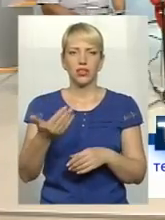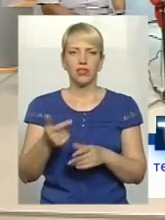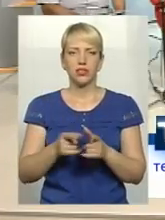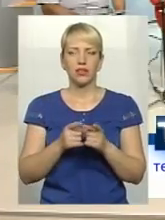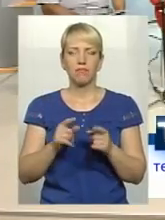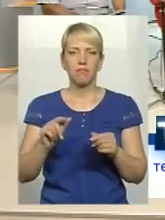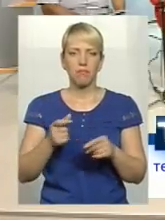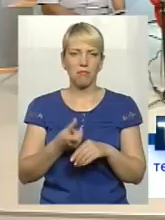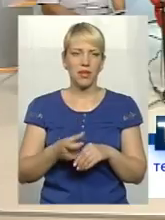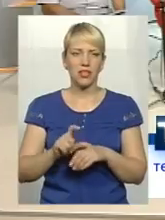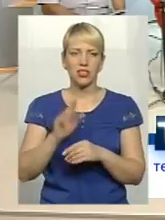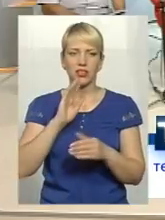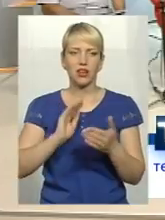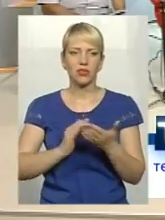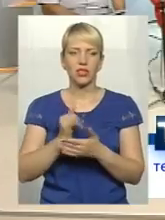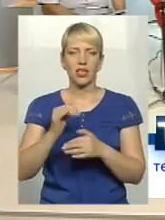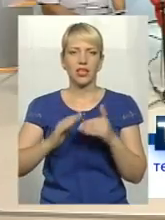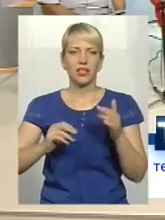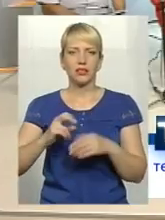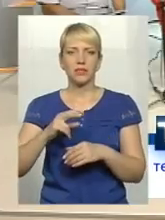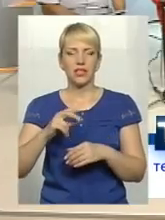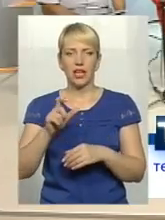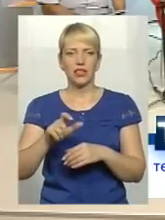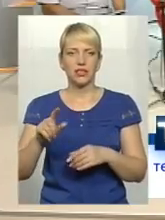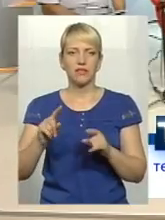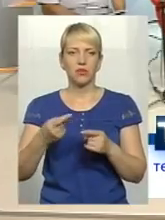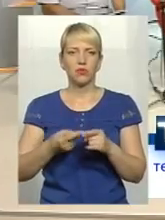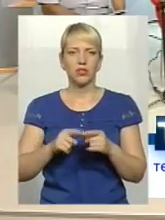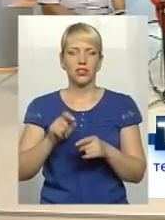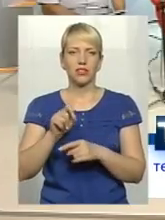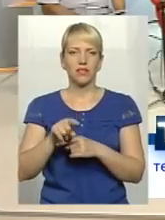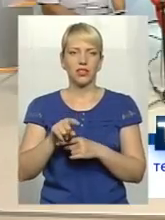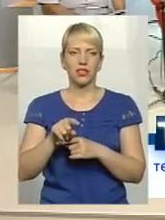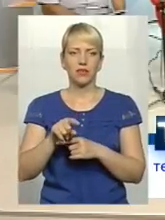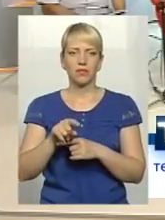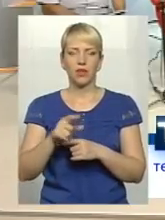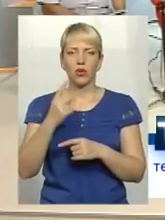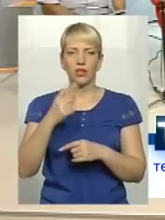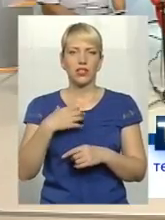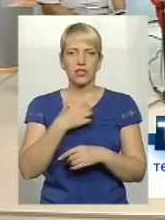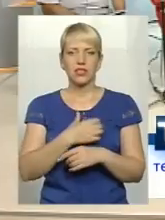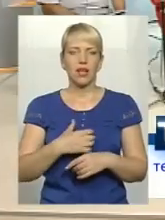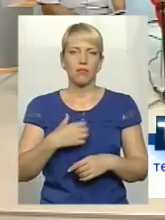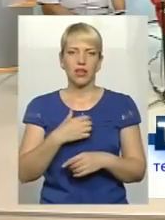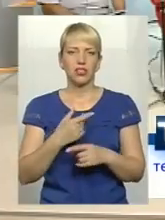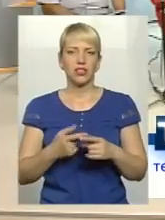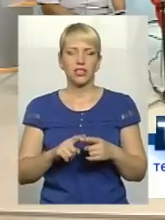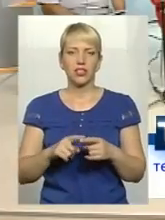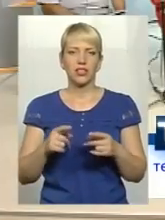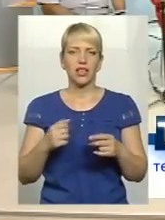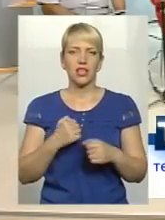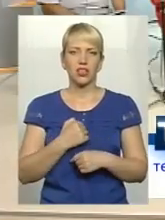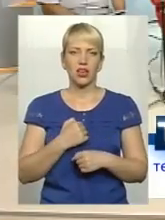якості спеціалістів. Тому це завдання одне з найперших. І на це, на жаль,